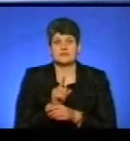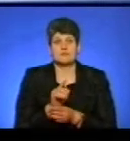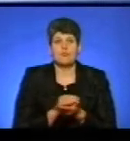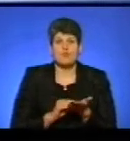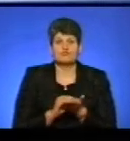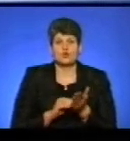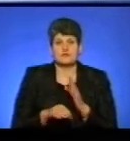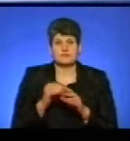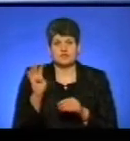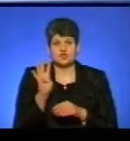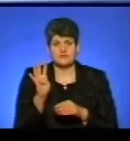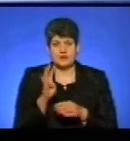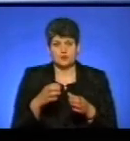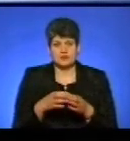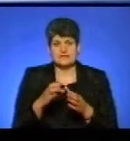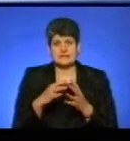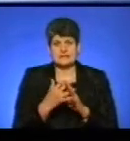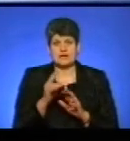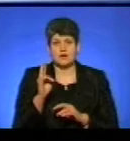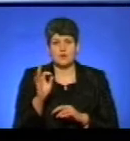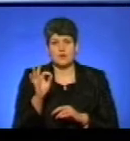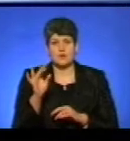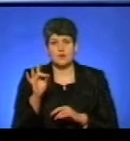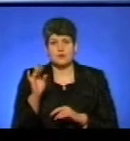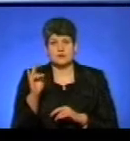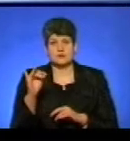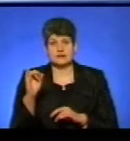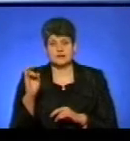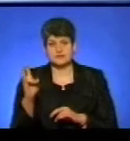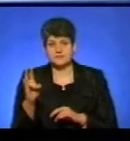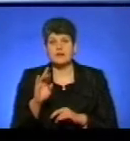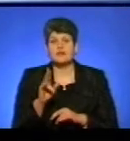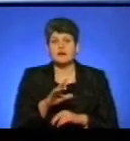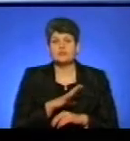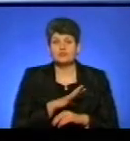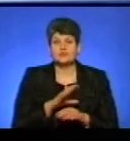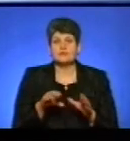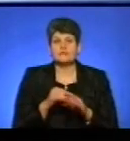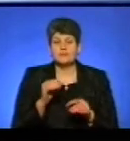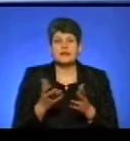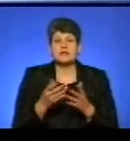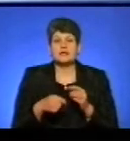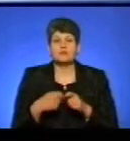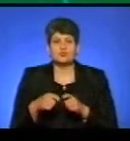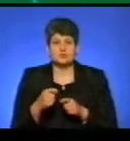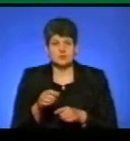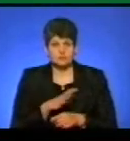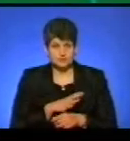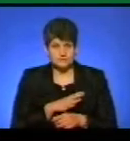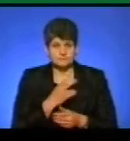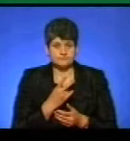четвертому окрузі у селі Корнен. Проте, як відбувався виборчий процес і які порушення були зафіксовані.